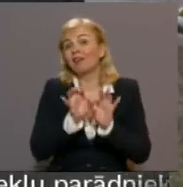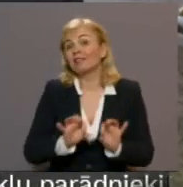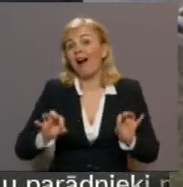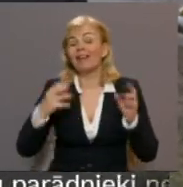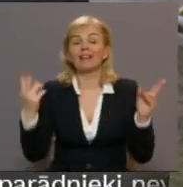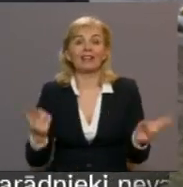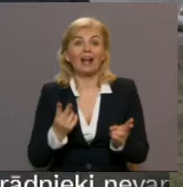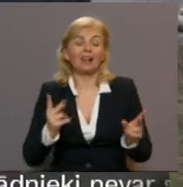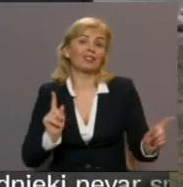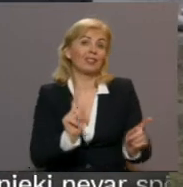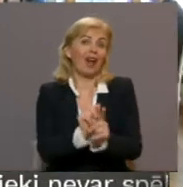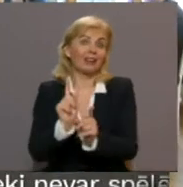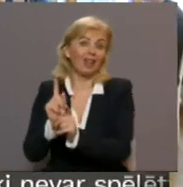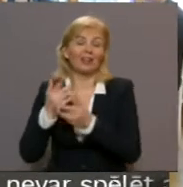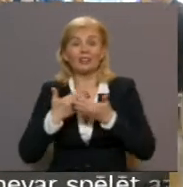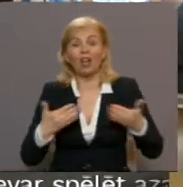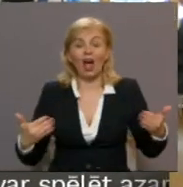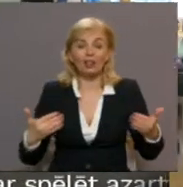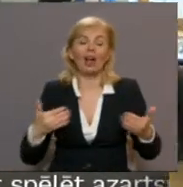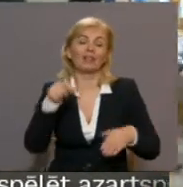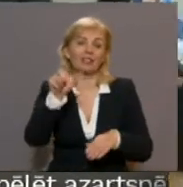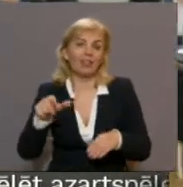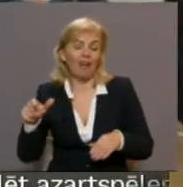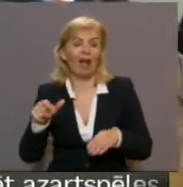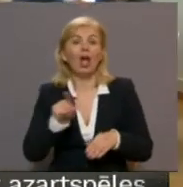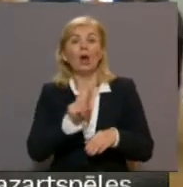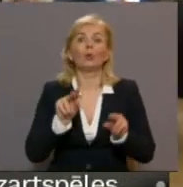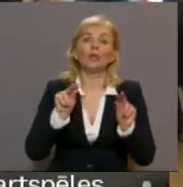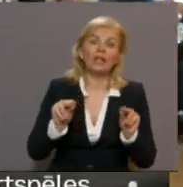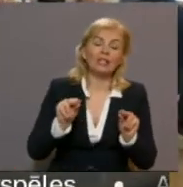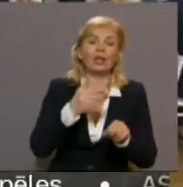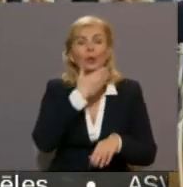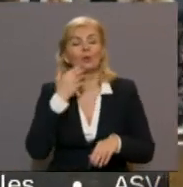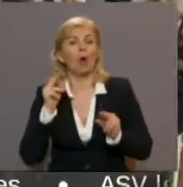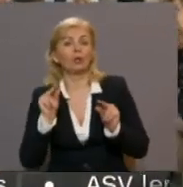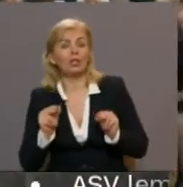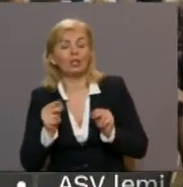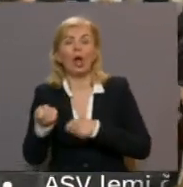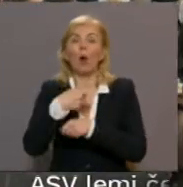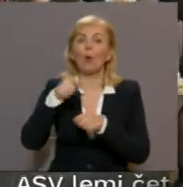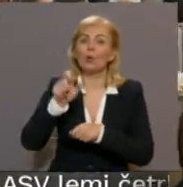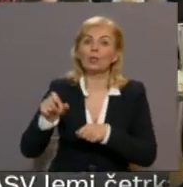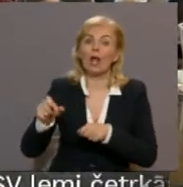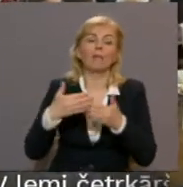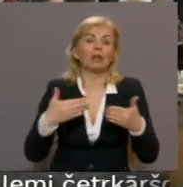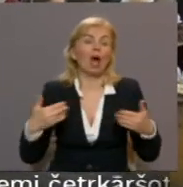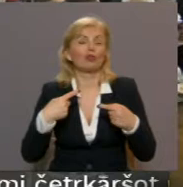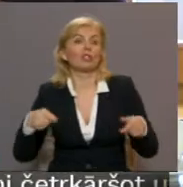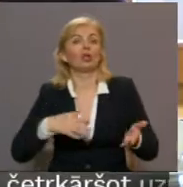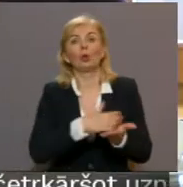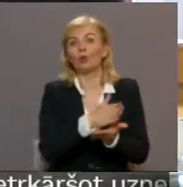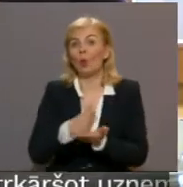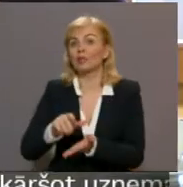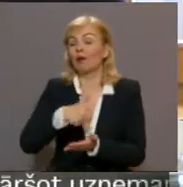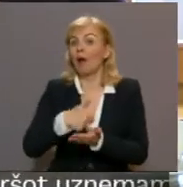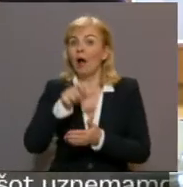kad satiekās visdažādākie cilvēki. Ticīgi un neticīgi uzņēmēji un dažādu citu nozaru pārstāvi,